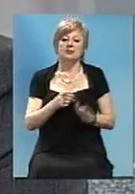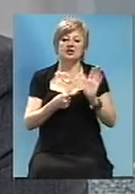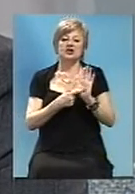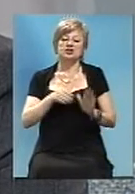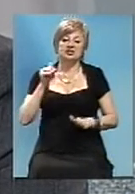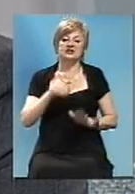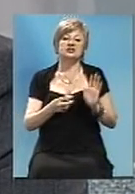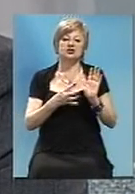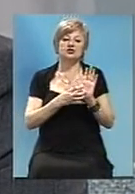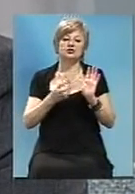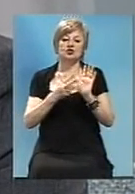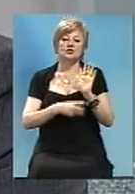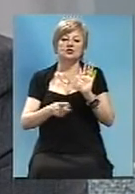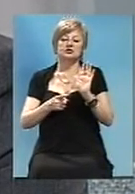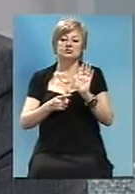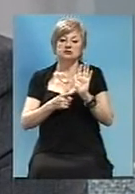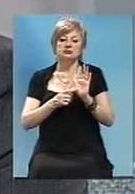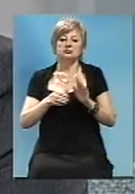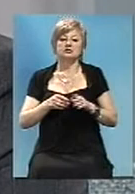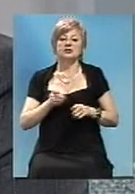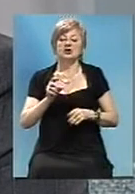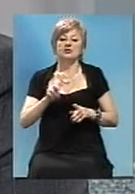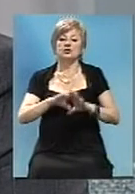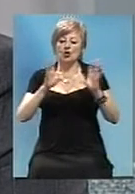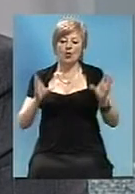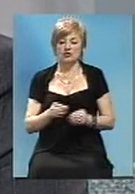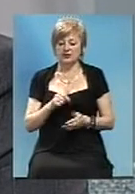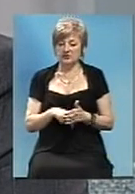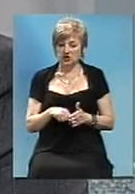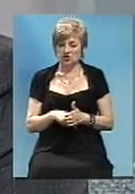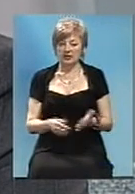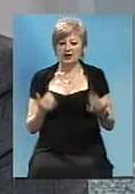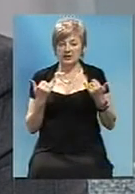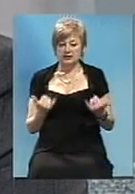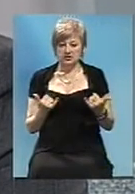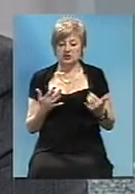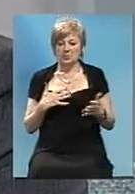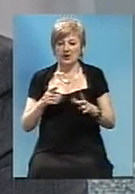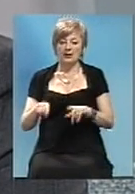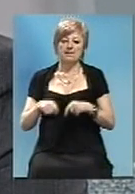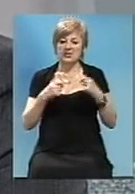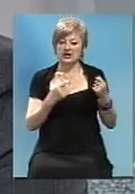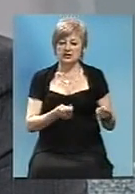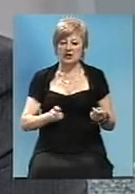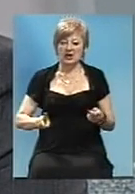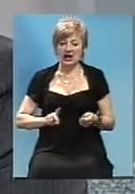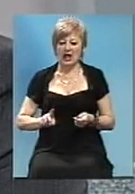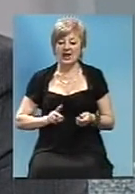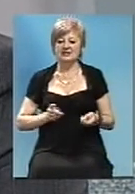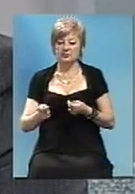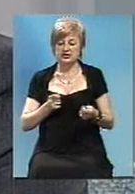986 км дорог общого значення. Тепер ми передали адміністрації